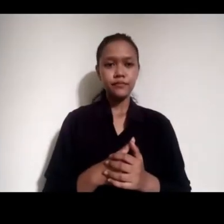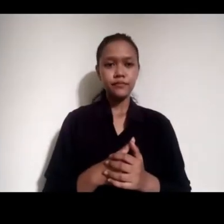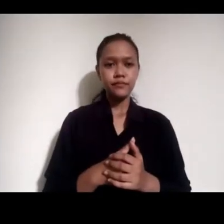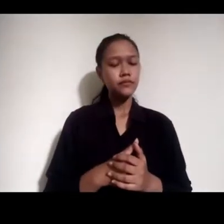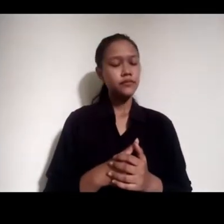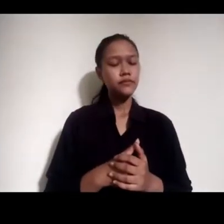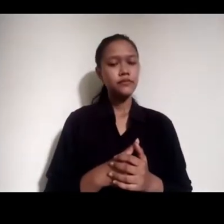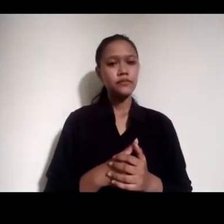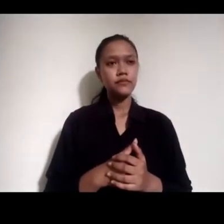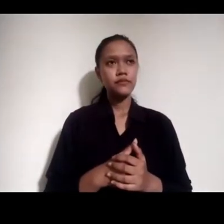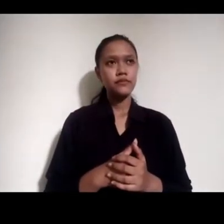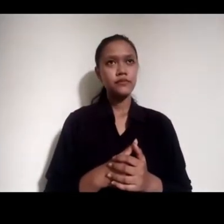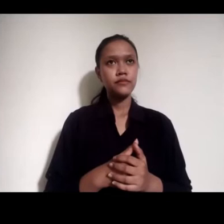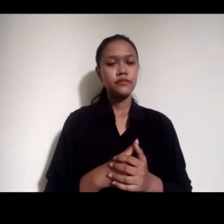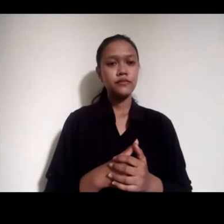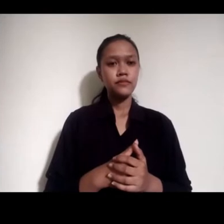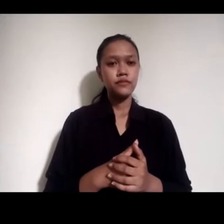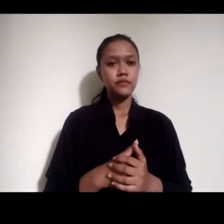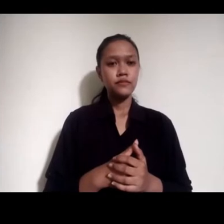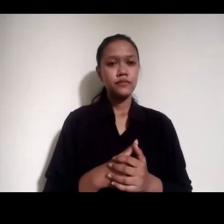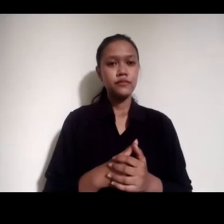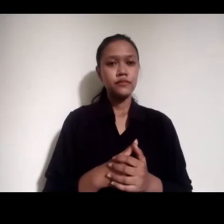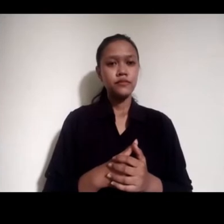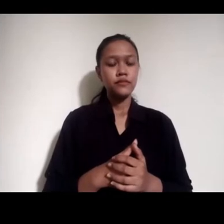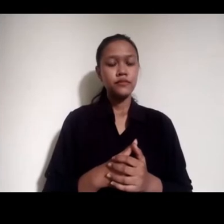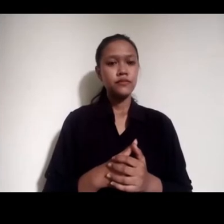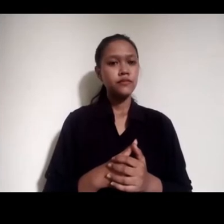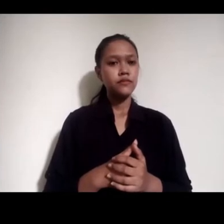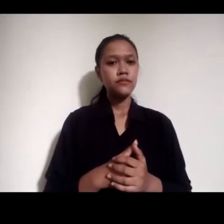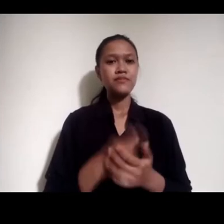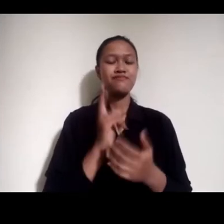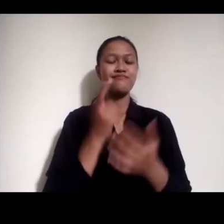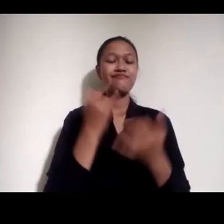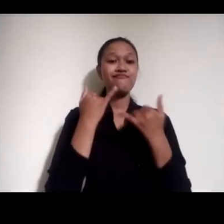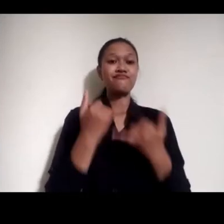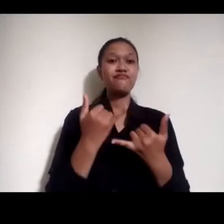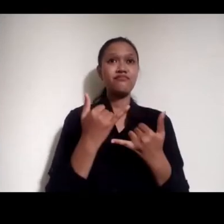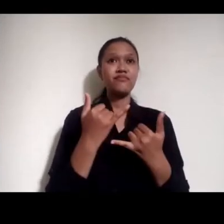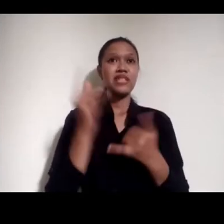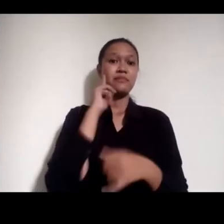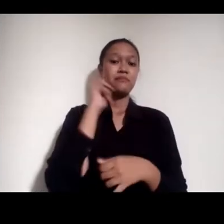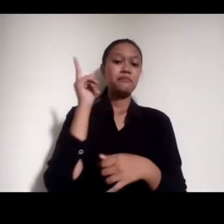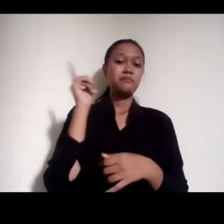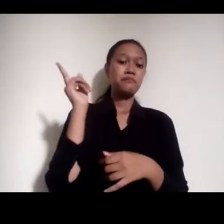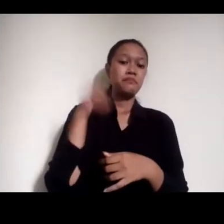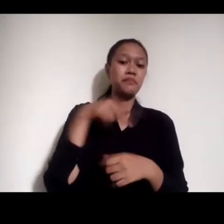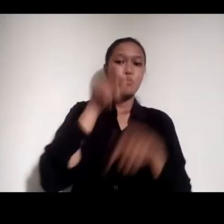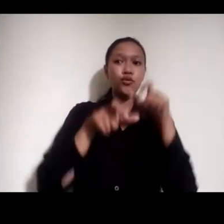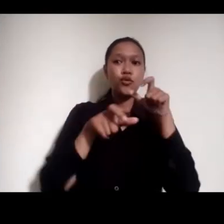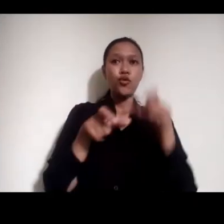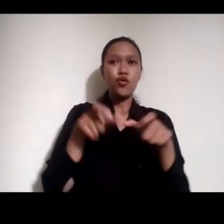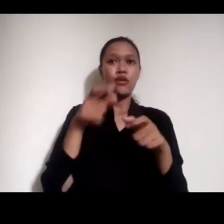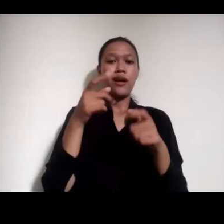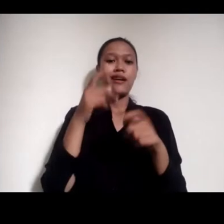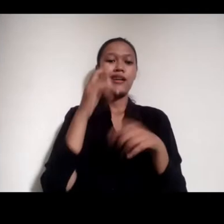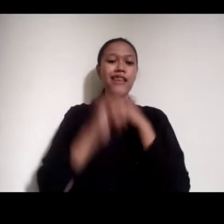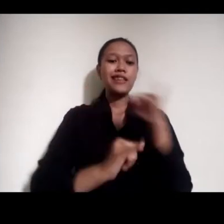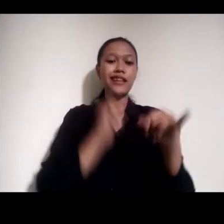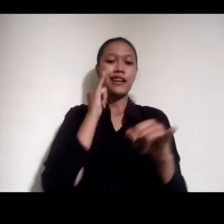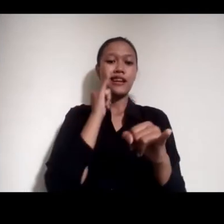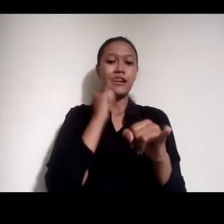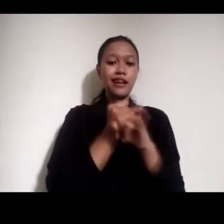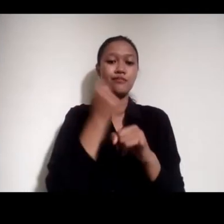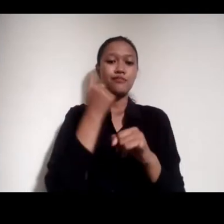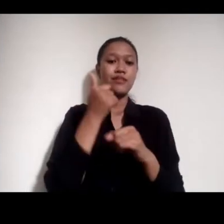Banjir informasi Dan juga Kecepatan kita mengakses Menggunakan internet Sudah tidak lagi relevan